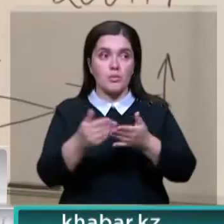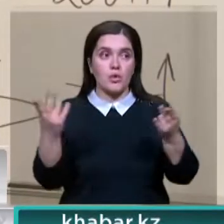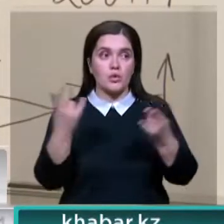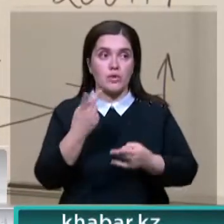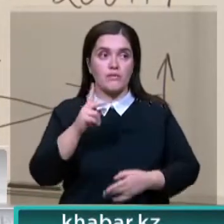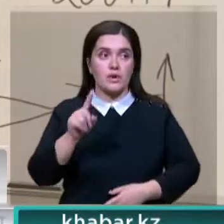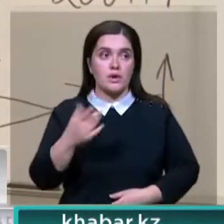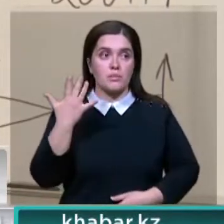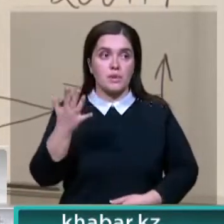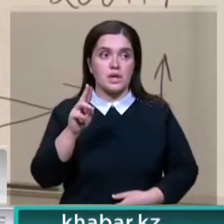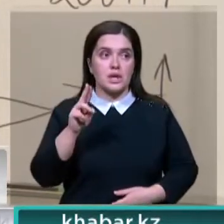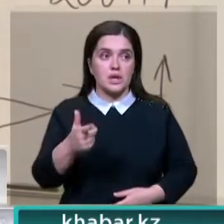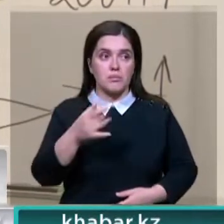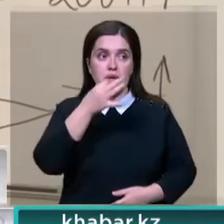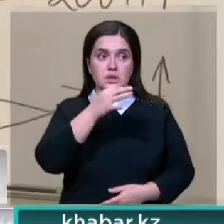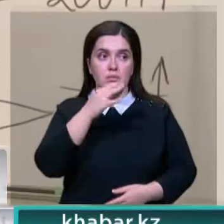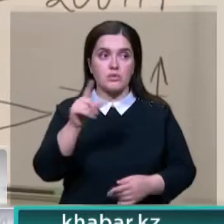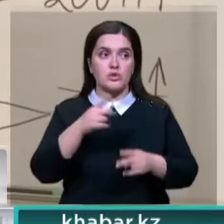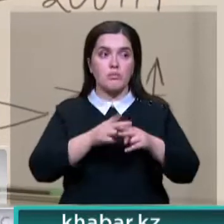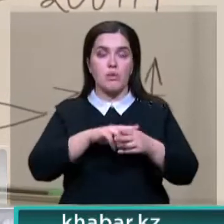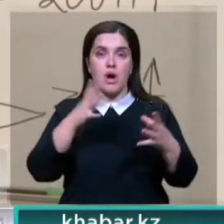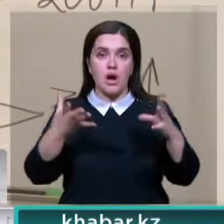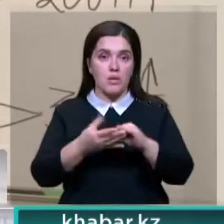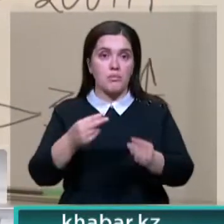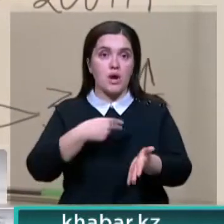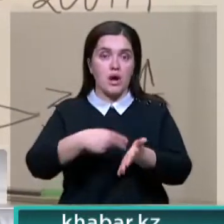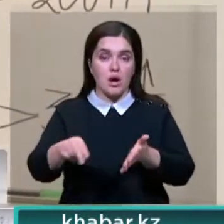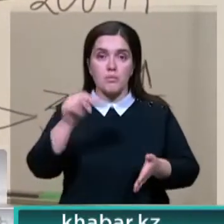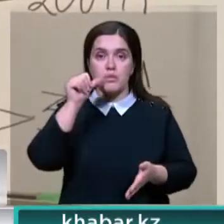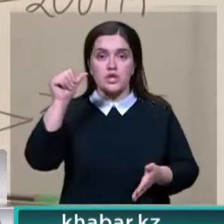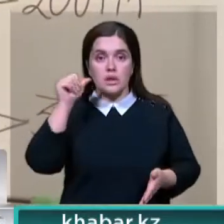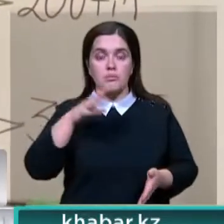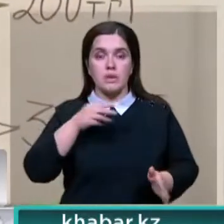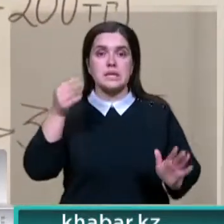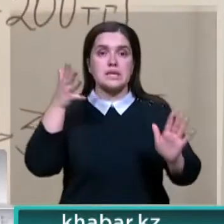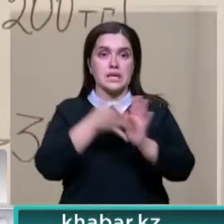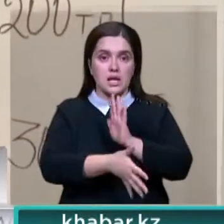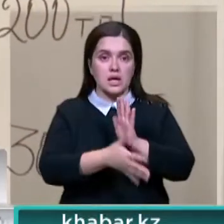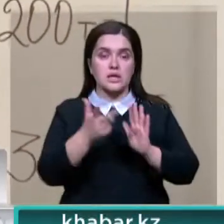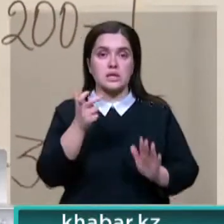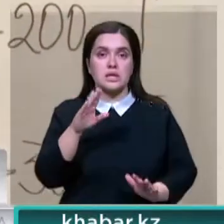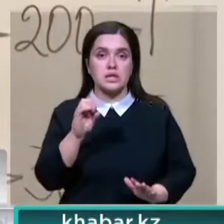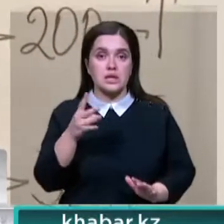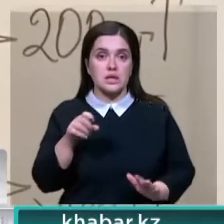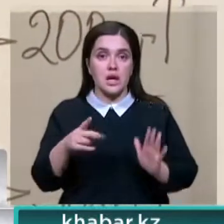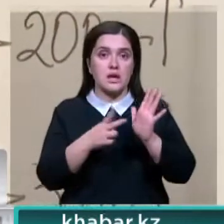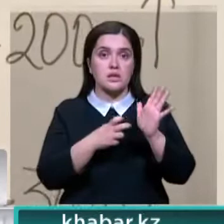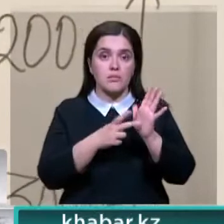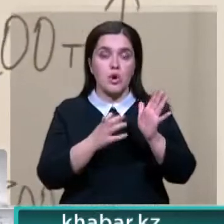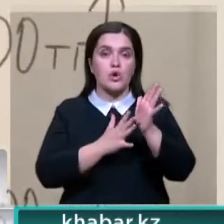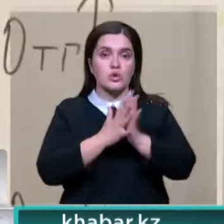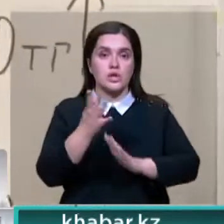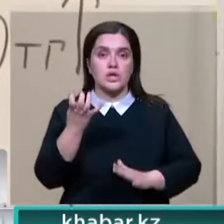,5 килограмма семечек. Чтобы этот объем приобрести, в прошлом году заводы тратили 300 тенге, в этом году 700, рост на 400 тенге.